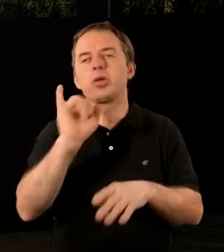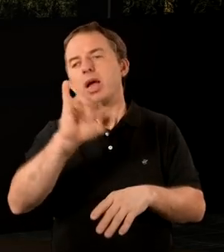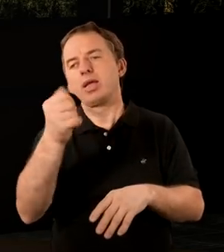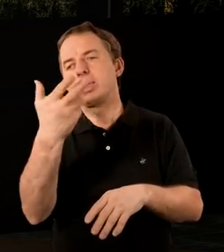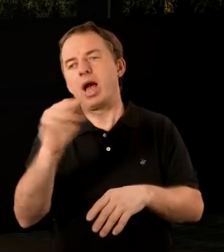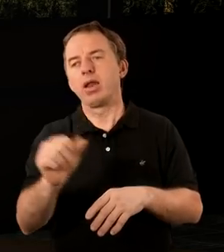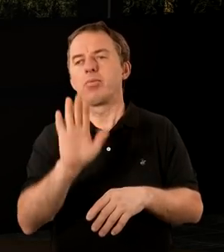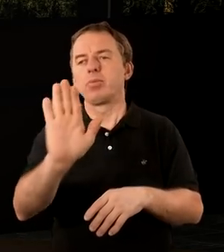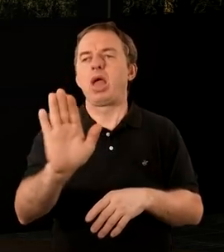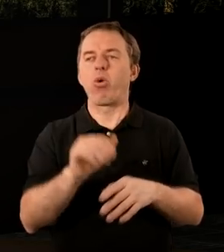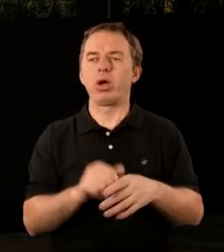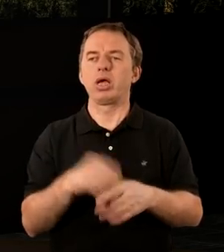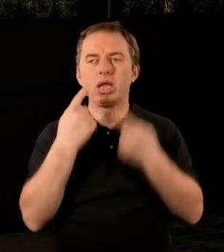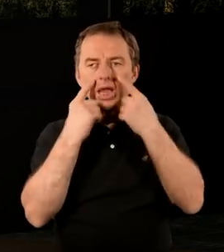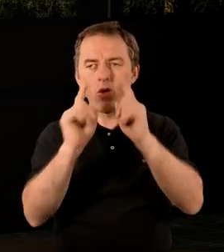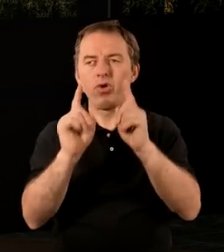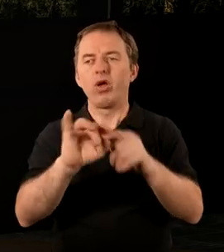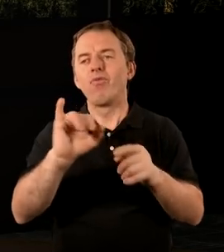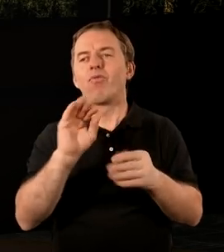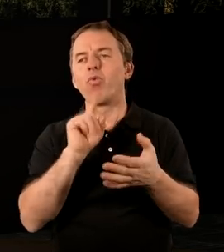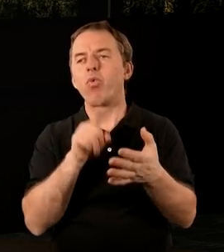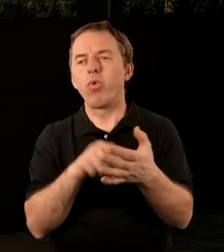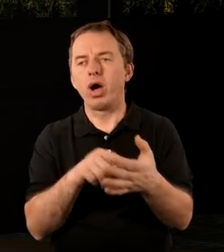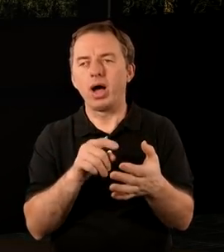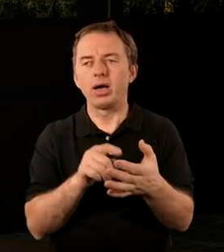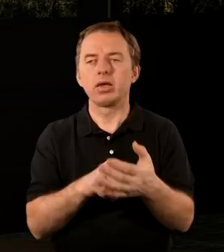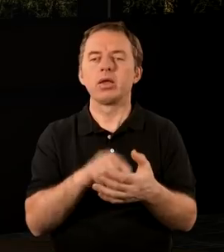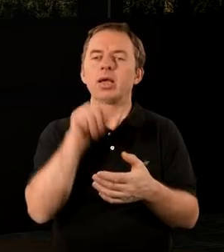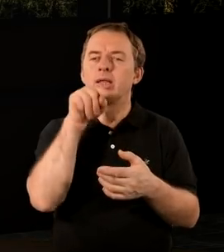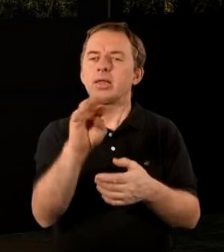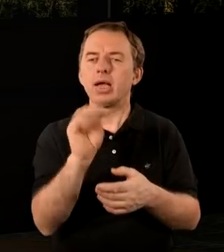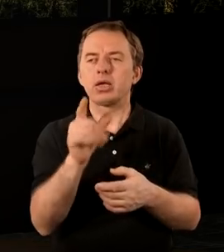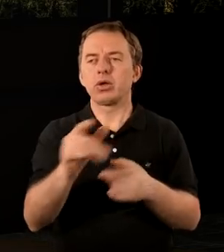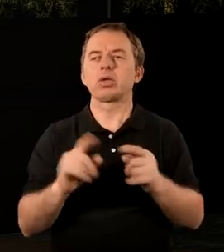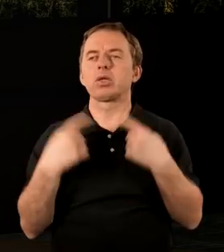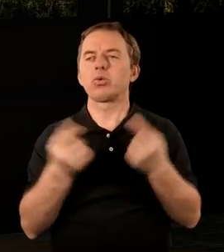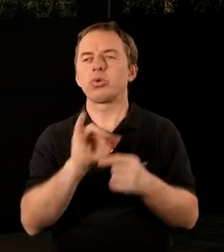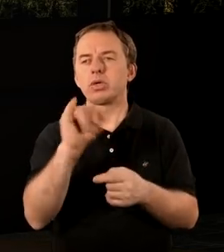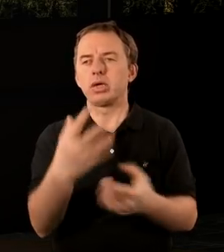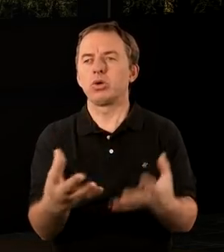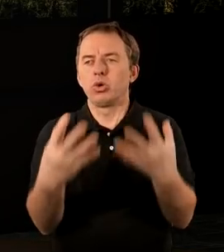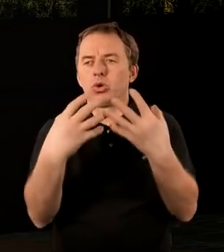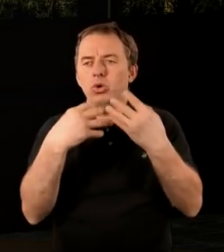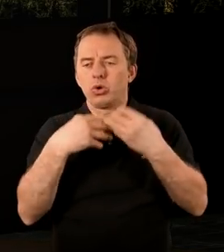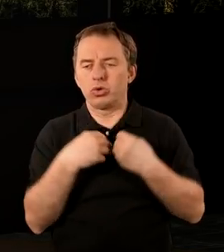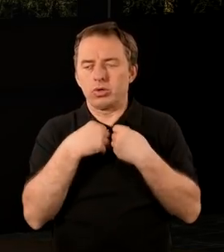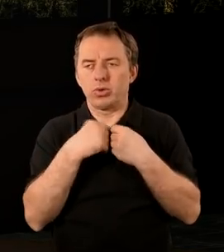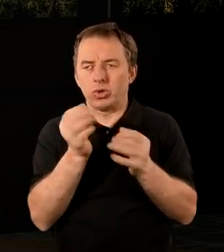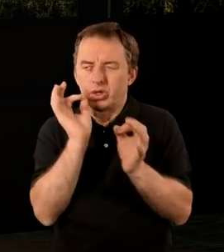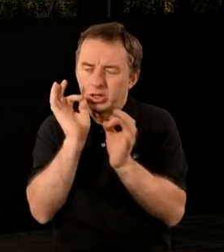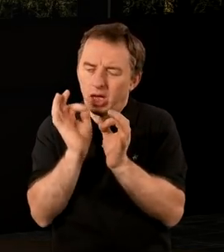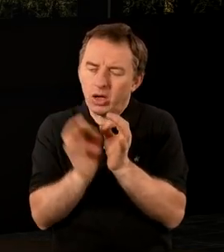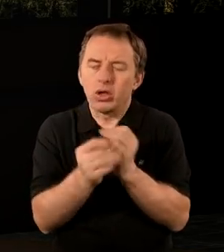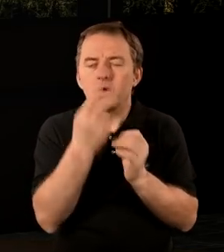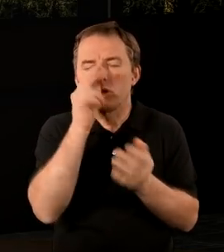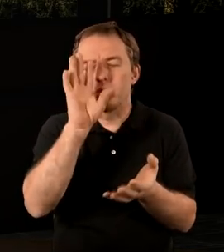Jana. Ale zauważmy, że właśnie w takiej sytuacji Jan otrzymał coś szczególnego